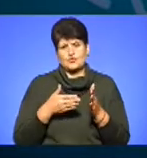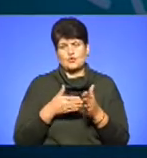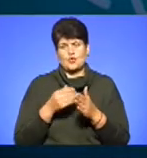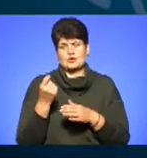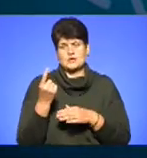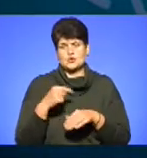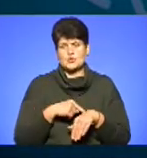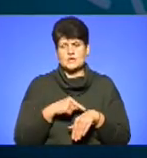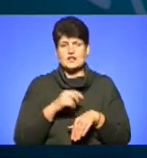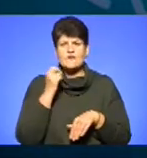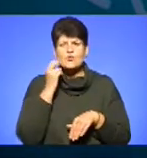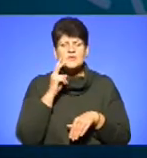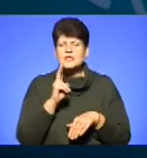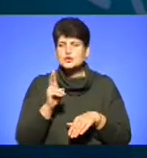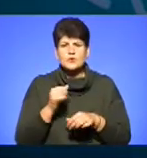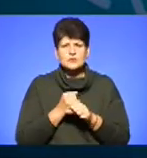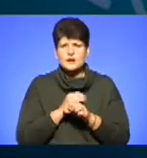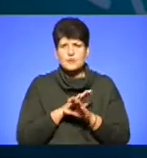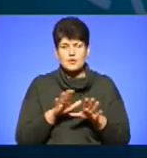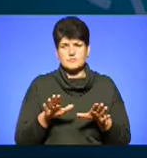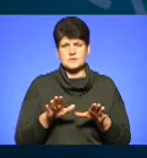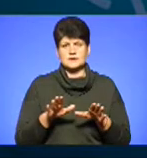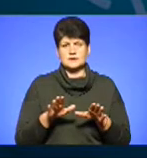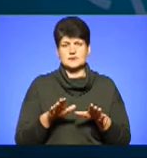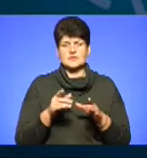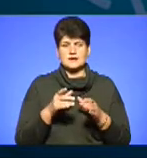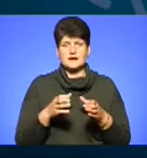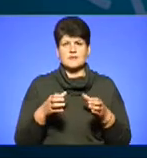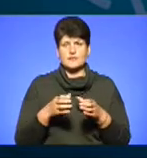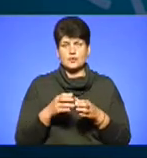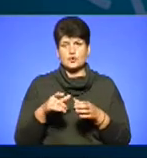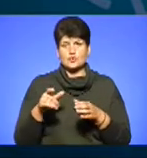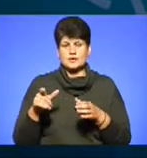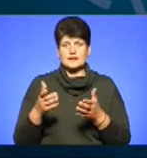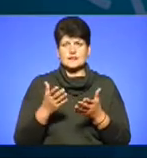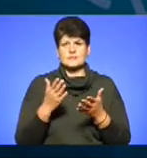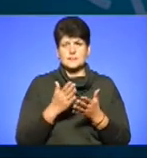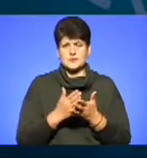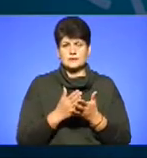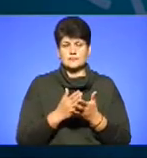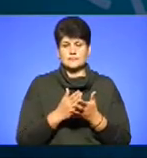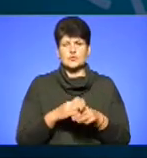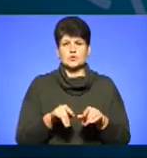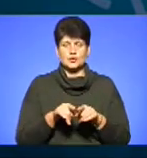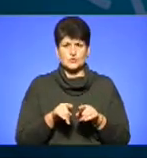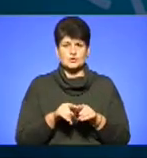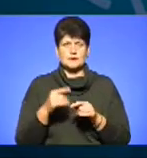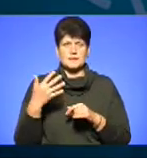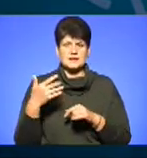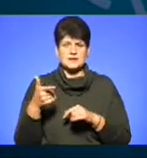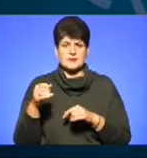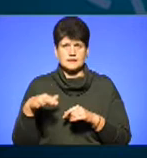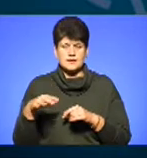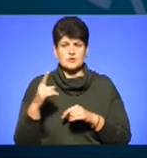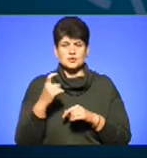В обідній час ніхто не проводить. Є категорія людей, які тримають там теж по 50 гектарів,